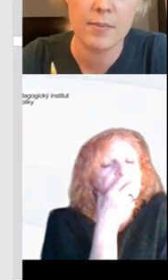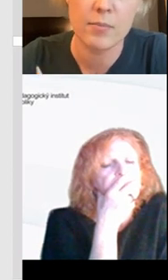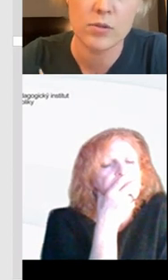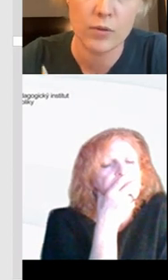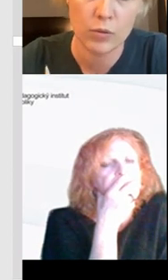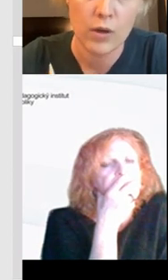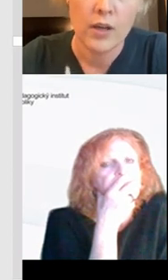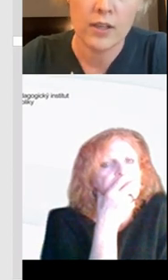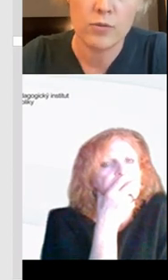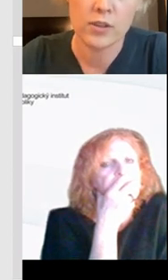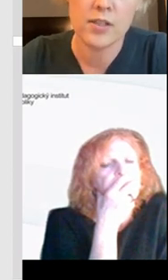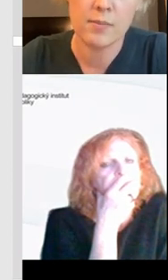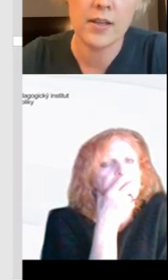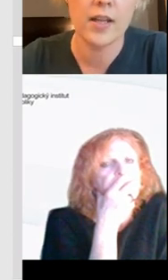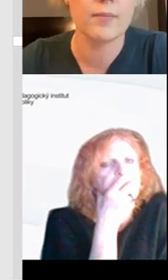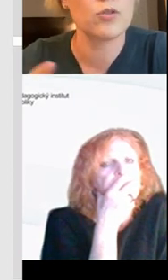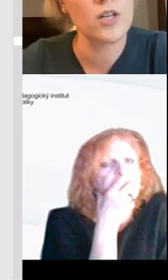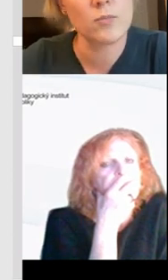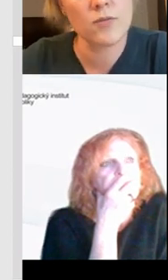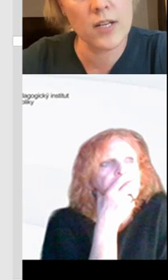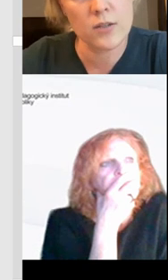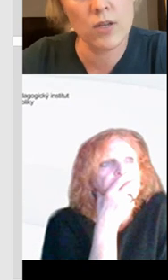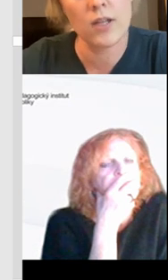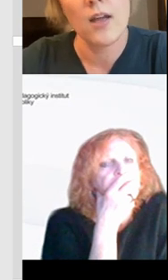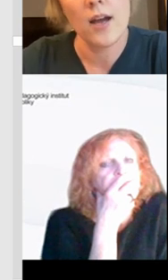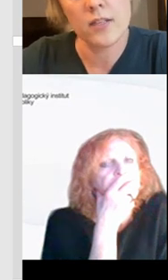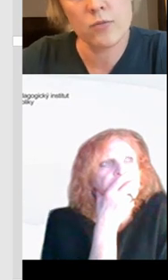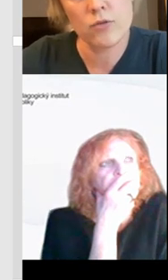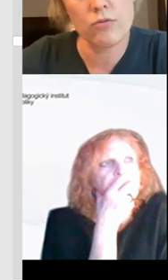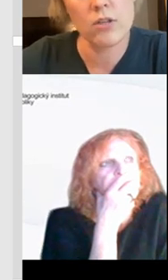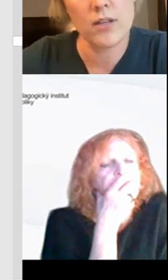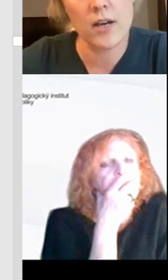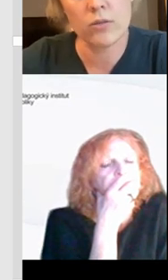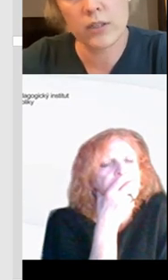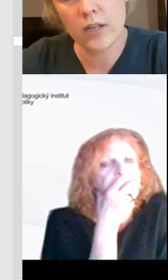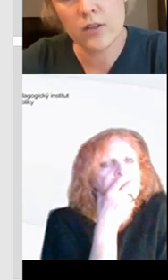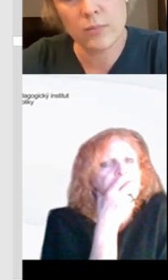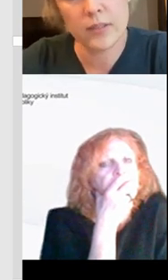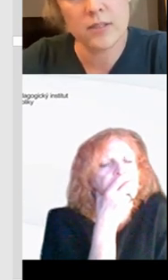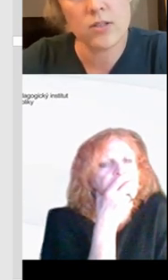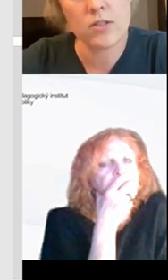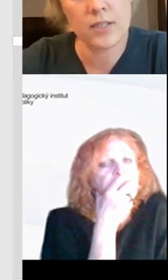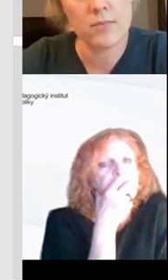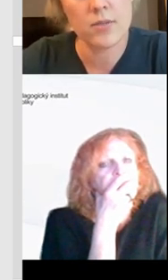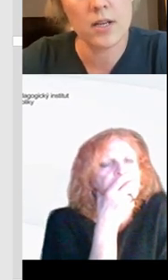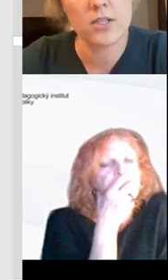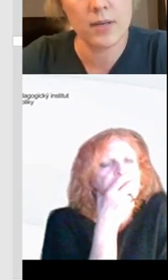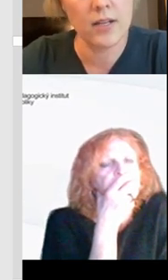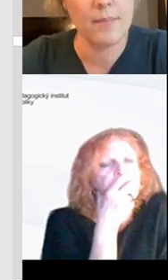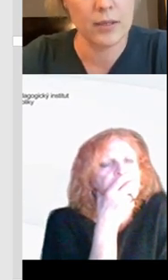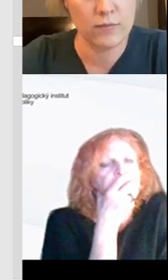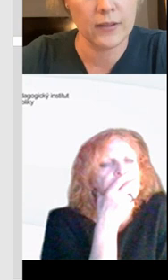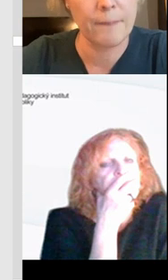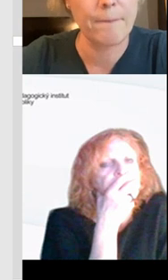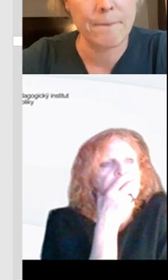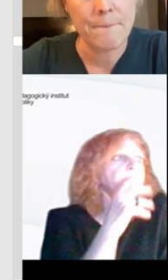klidně i třeba pomocí Wordu ji můžete s dětmi dělat, protože jenom zvýraznujete. A tím už je učíte nějakou digitální kompetenci, že s tím textem se dá